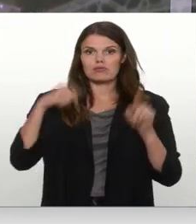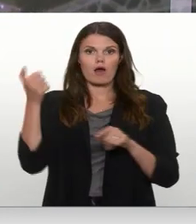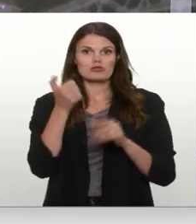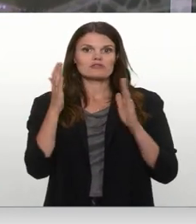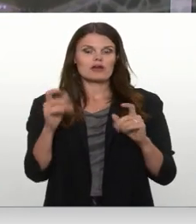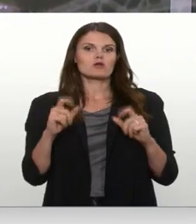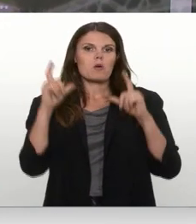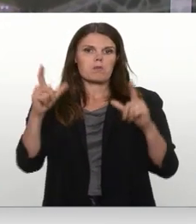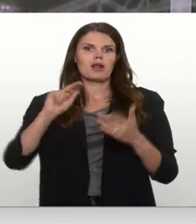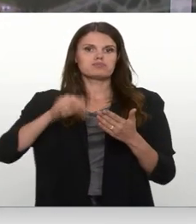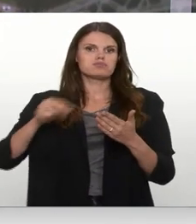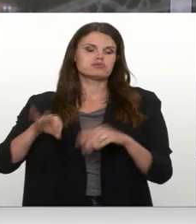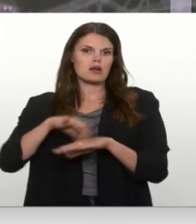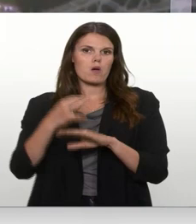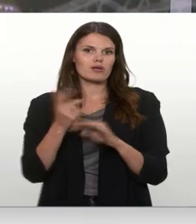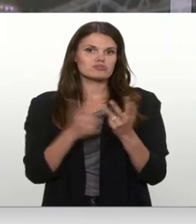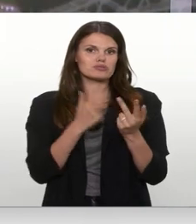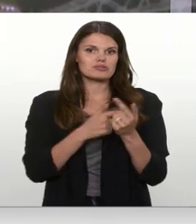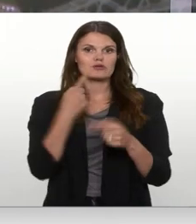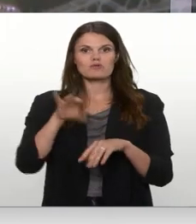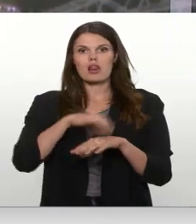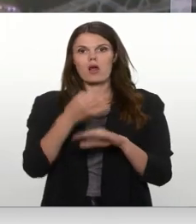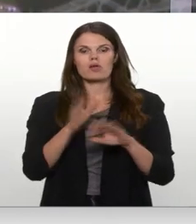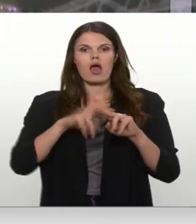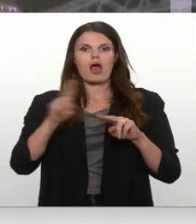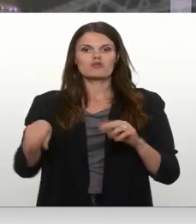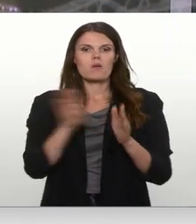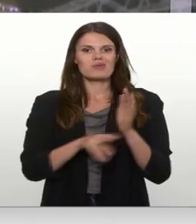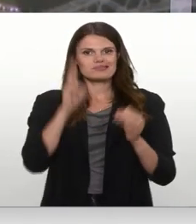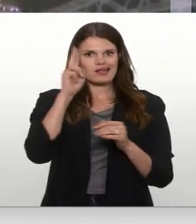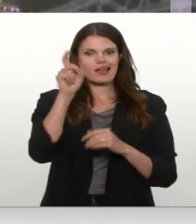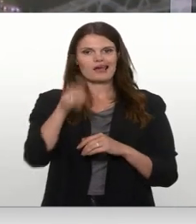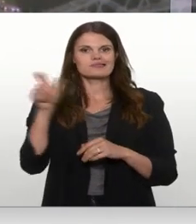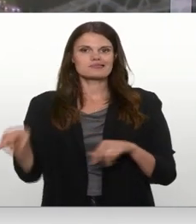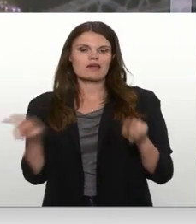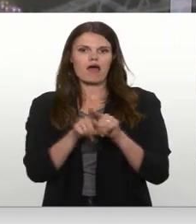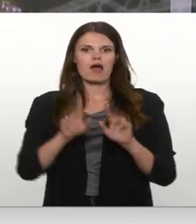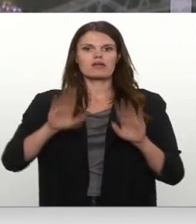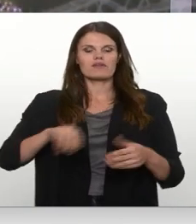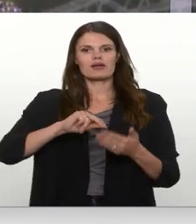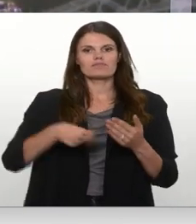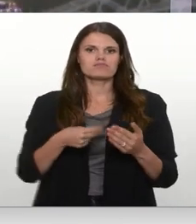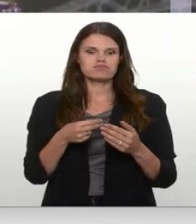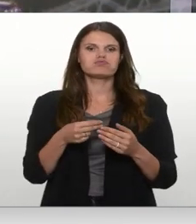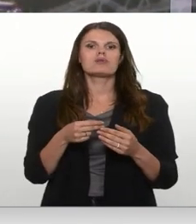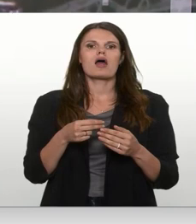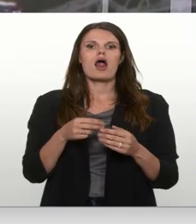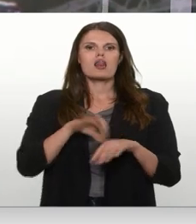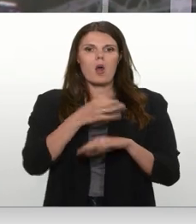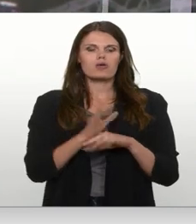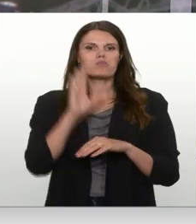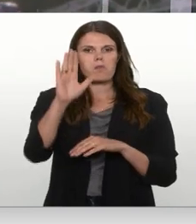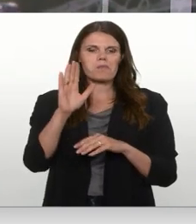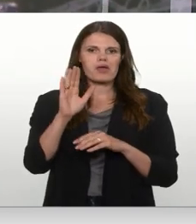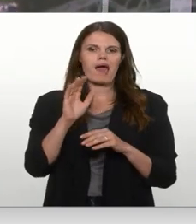palielināt noslēgto laulību skaitu, jo laulāties varēs arī bez lieciniekiem, kā arī noslēgt laulību pie dievtura. Turpina